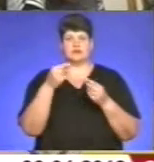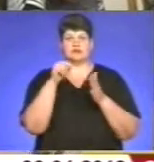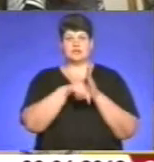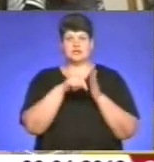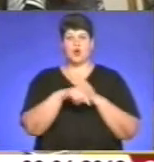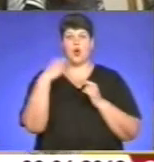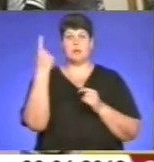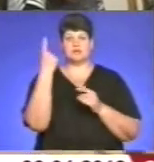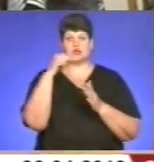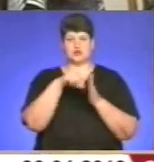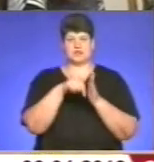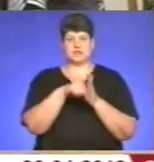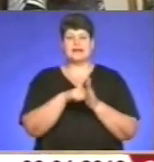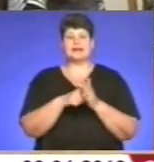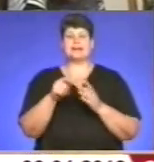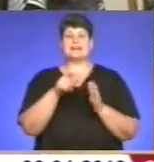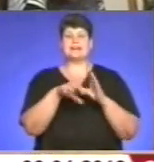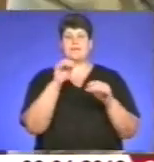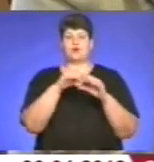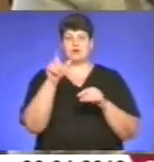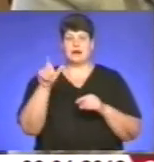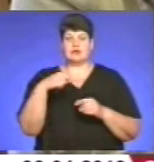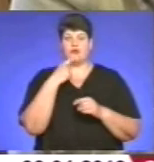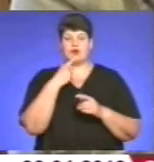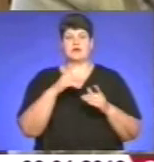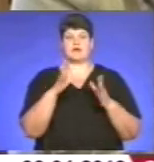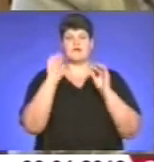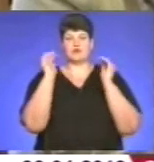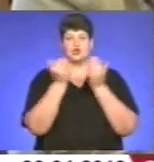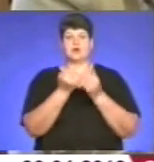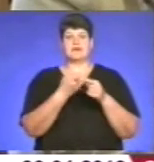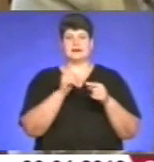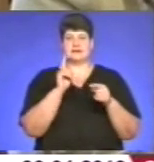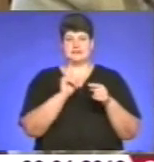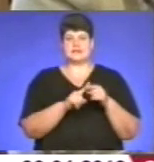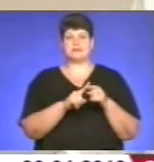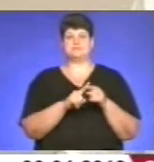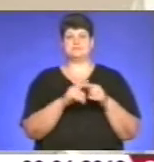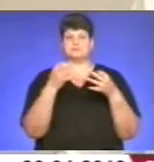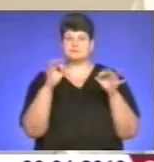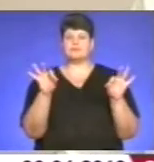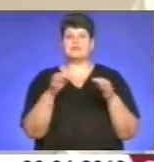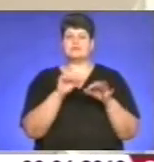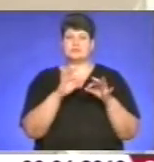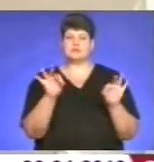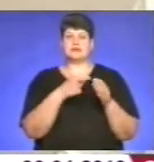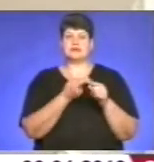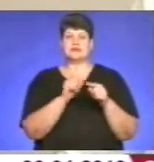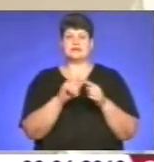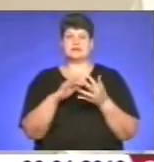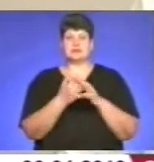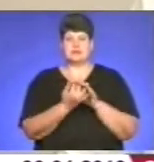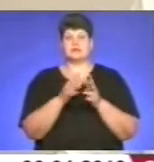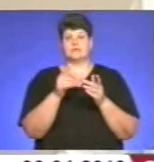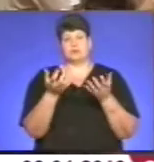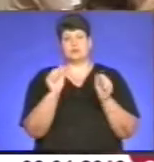значення. Депутати переконані, автономія для цих населених пунктів – це можливість залучати додаткові ресурси. Не залишаються поза